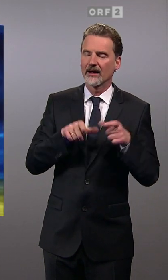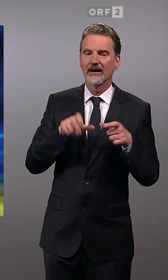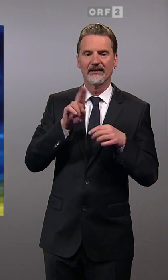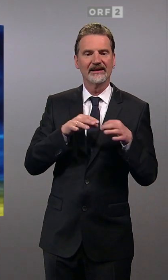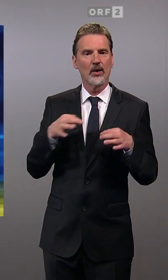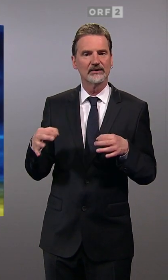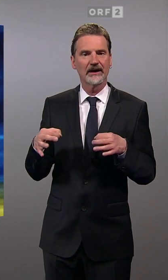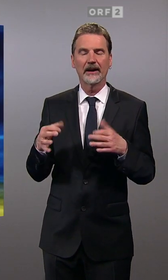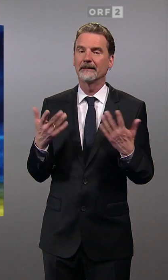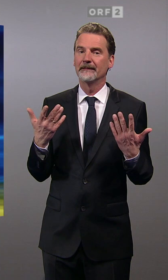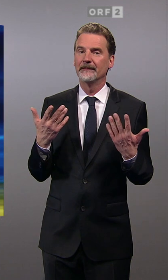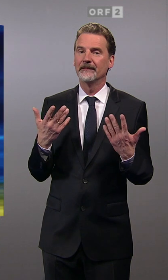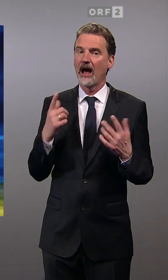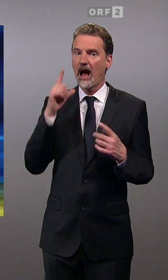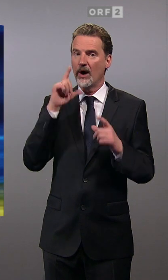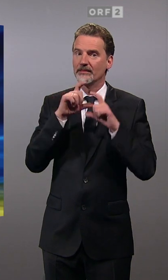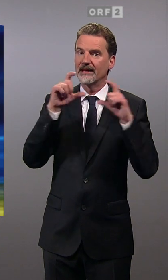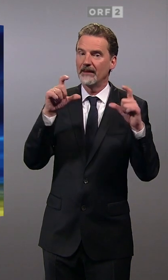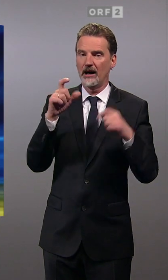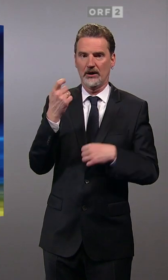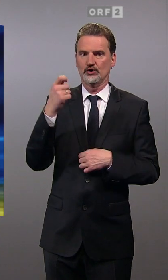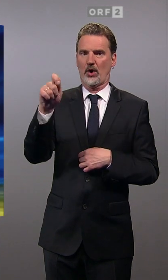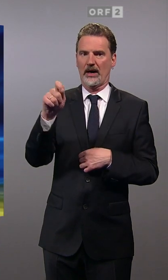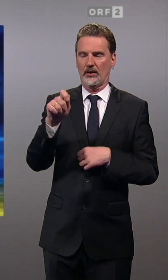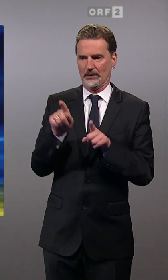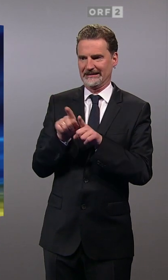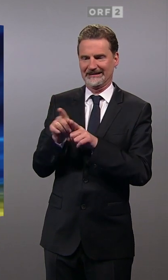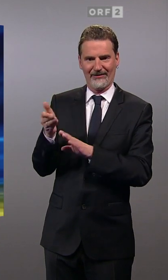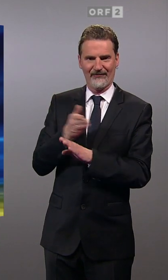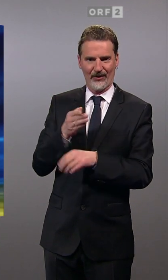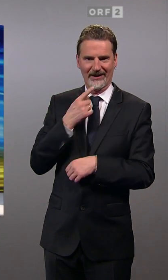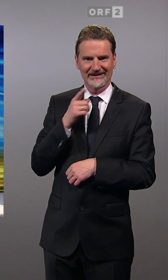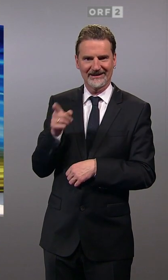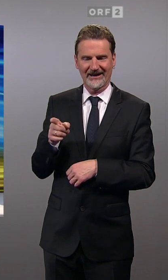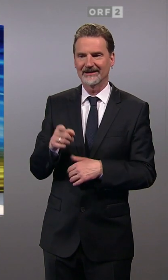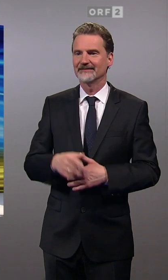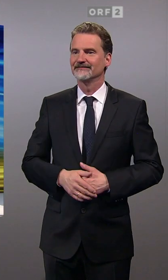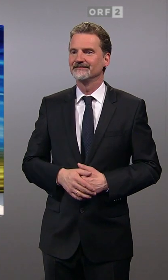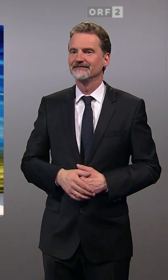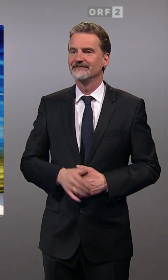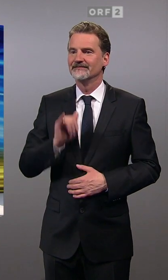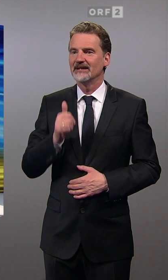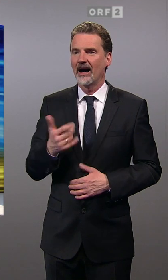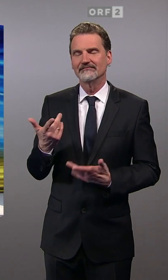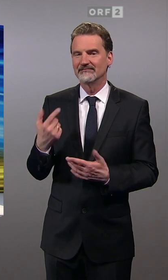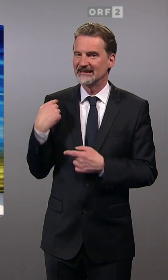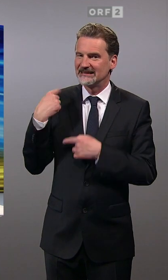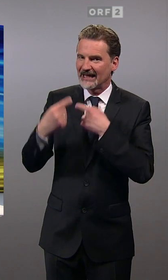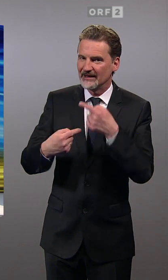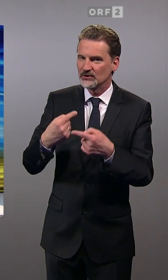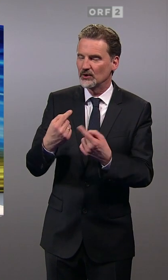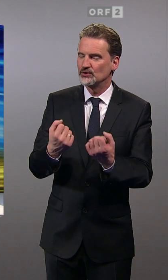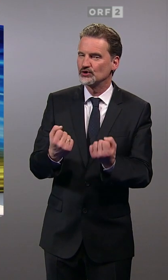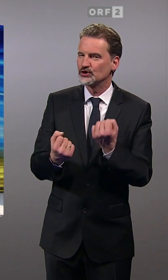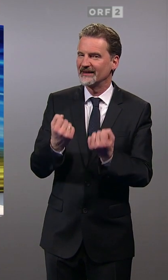Niederösterreich eben die Teuerung. So wie von Hans Bürger jetzt gerade angesprochen. Nadja. Ein traditionell schwieriges Terrain ist